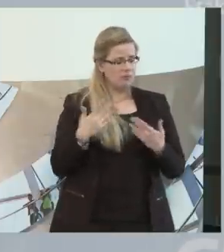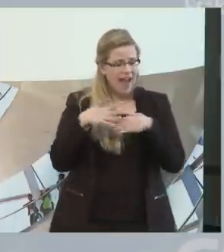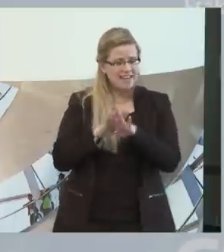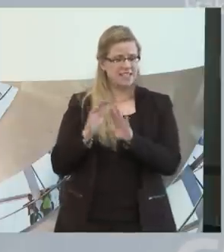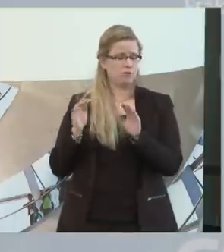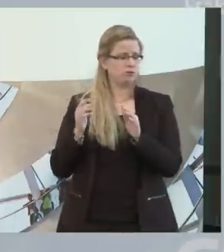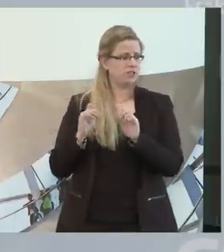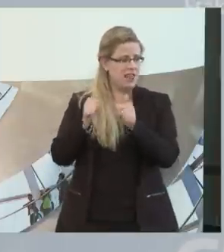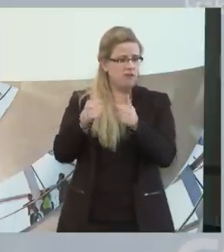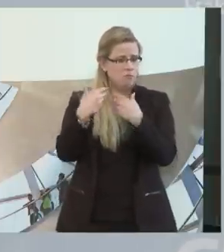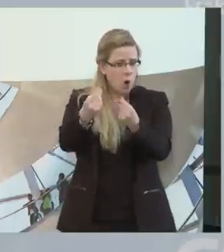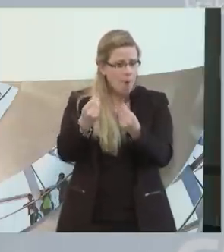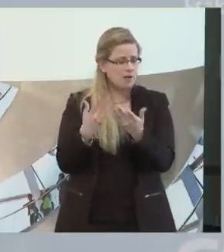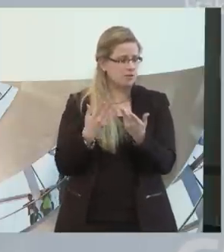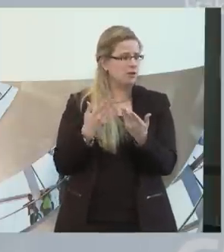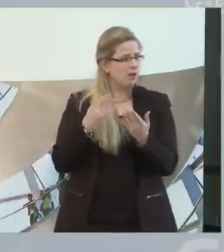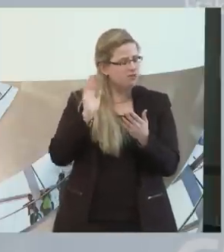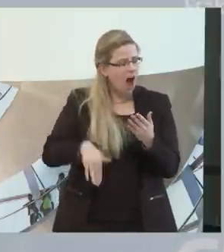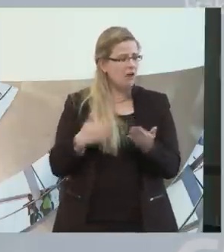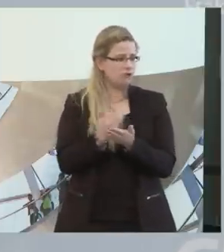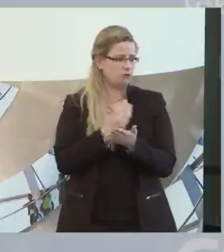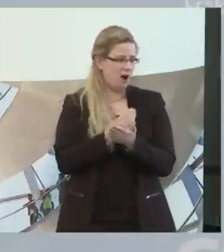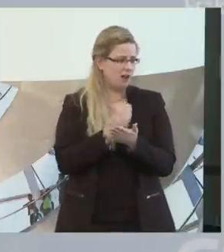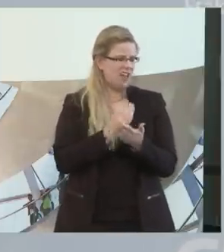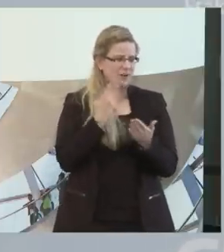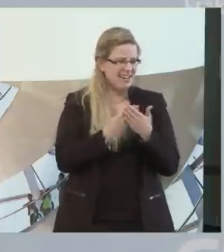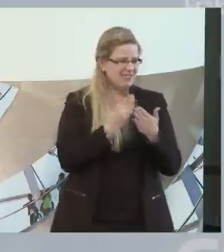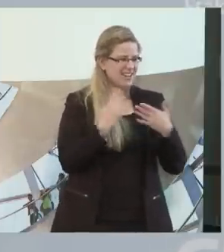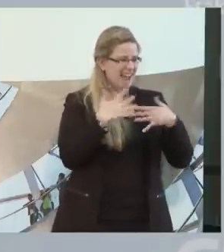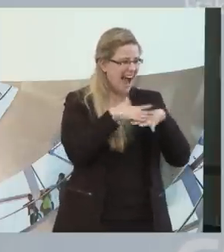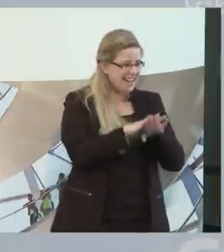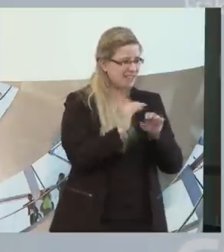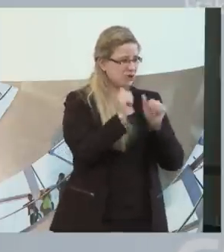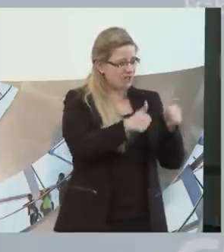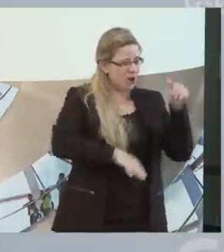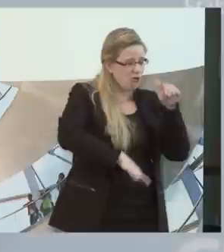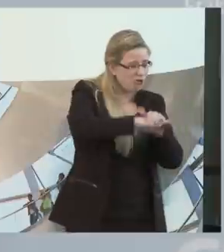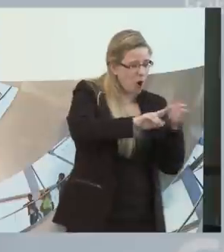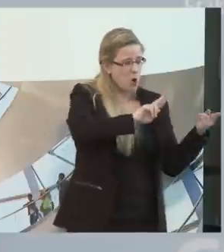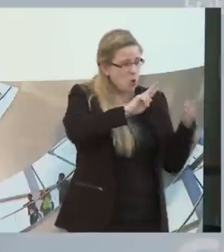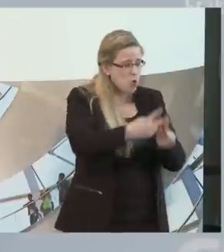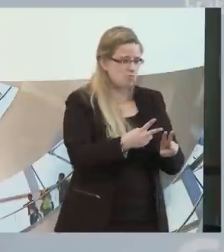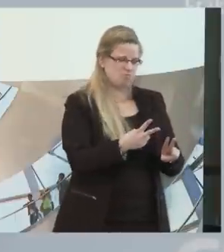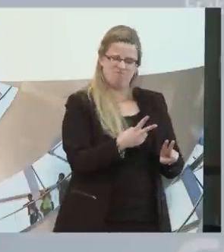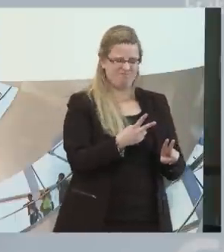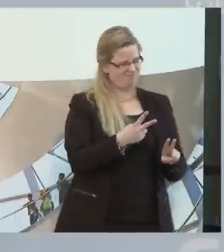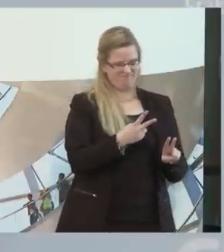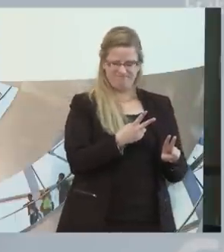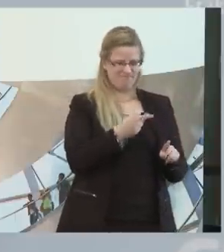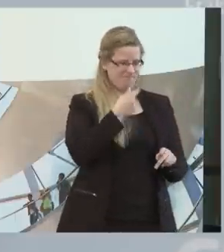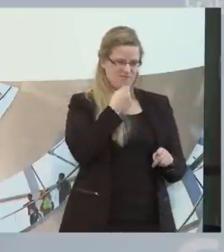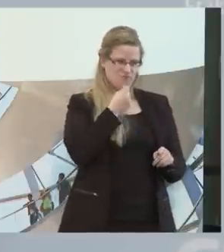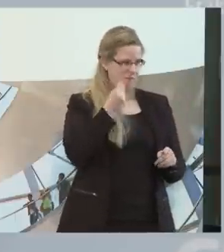bekommen. Aber deswegen muss man ja nicht ein ganzes System ändern. Wir haben viele Regelungen gemacht,